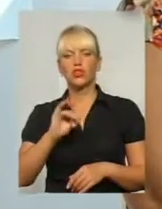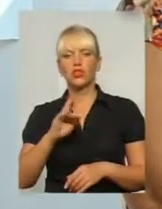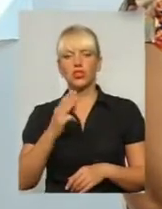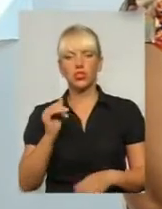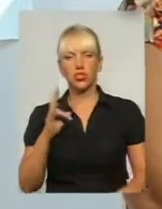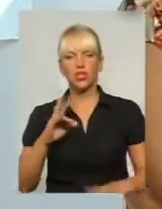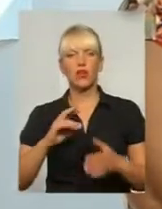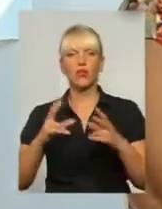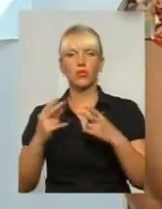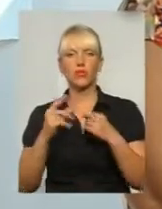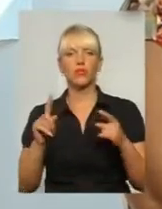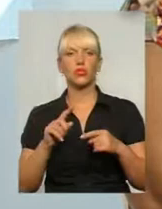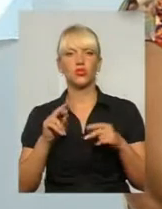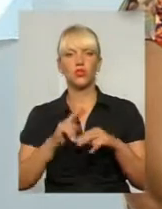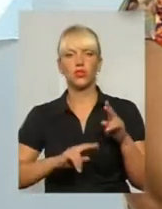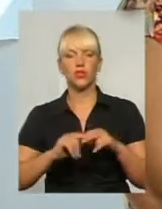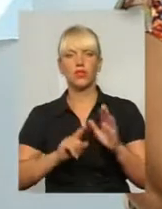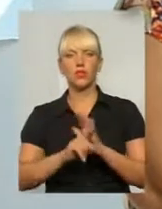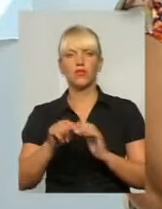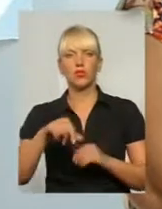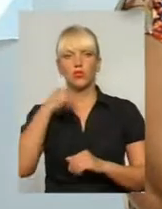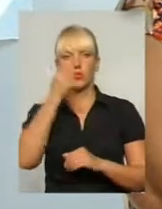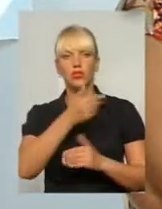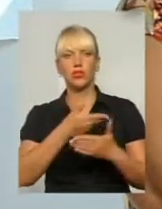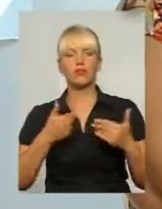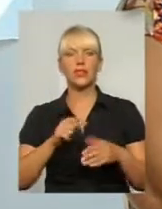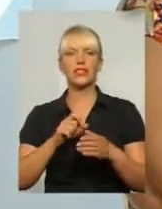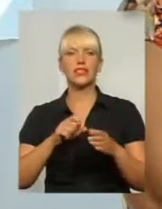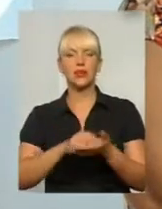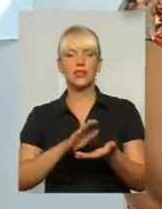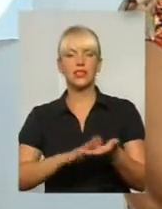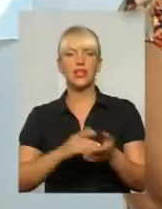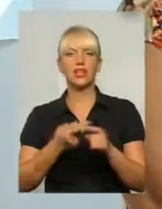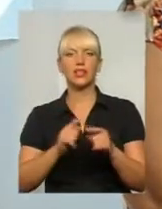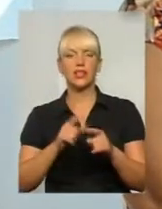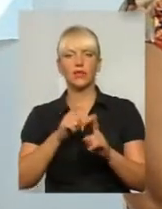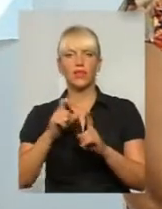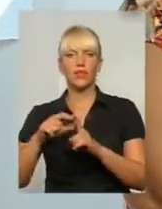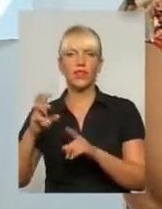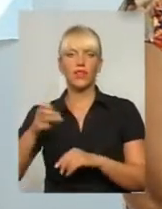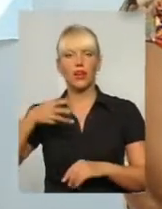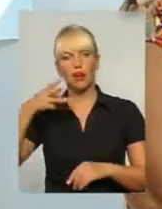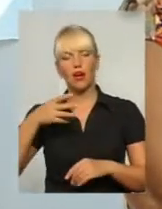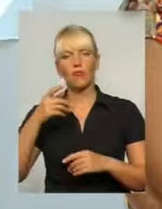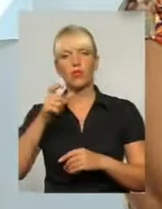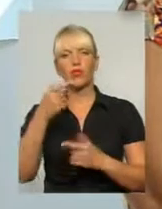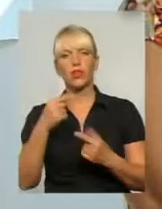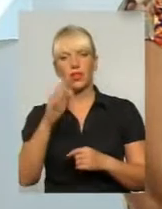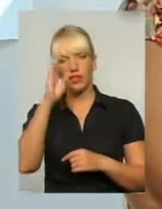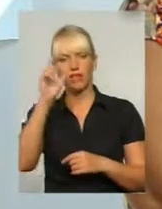почнеться в цьому році. Ми даже записали ці його слова на камеру, де він обіцяє, що дійсно